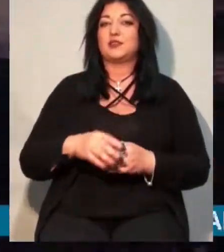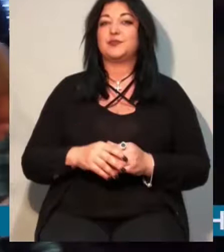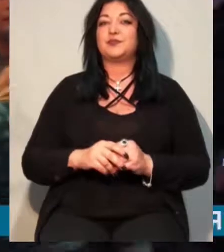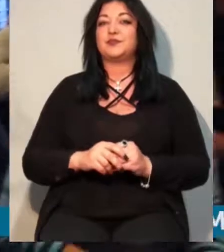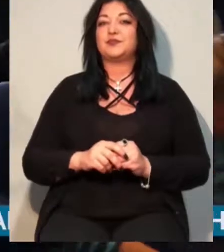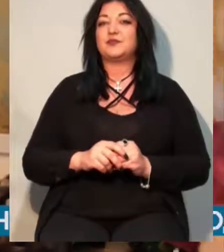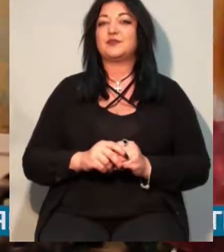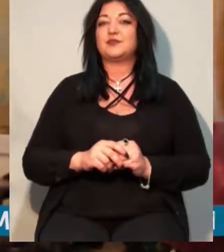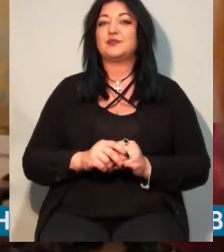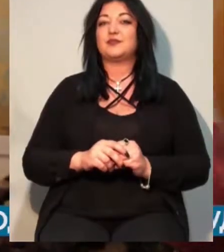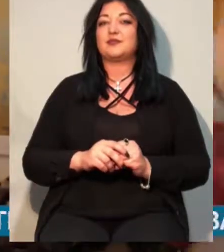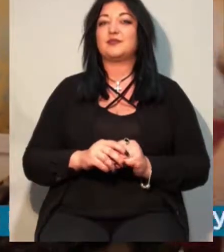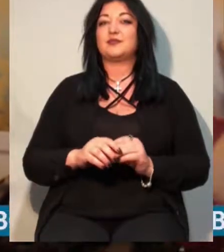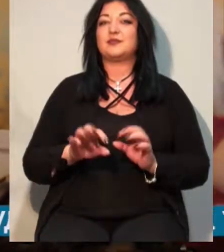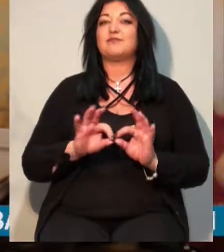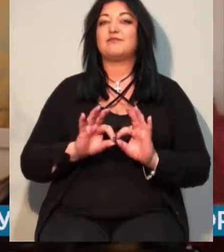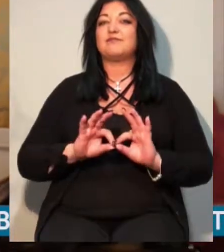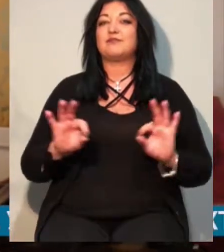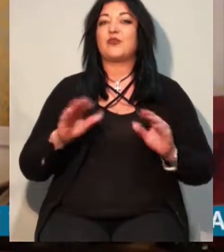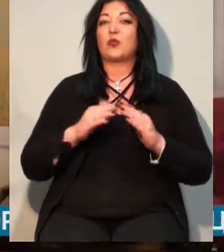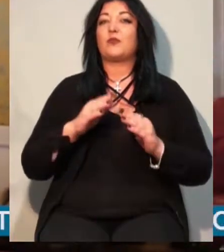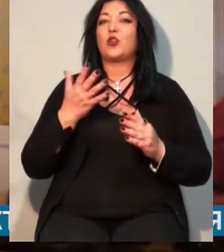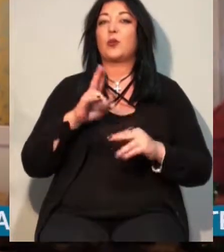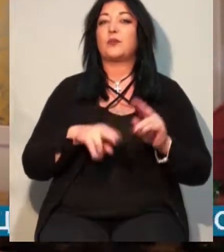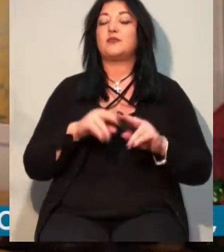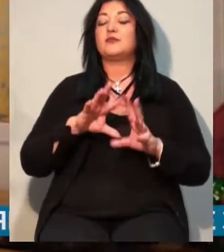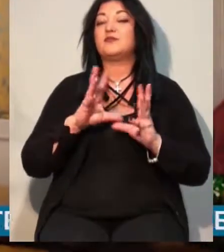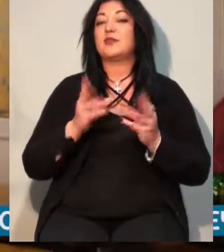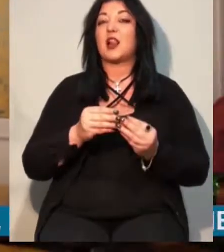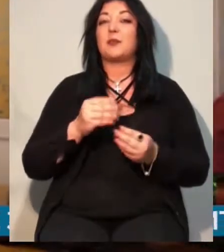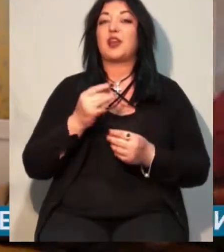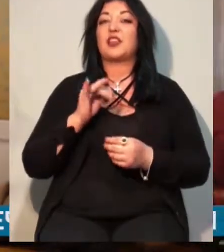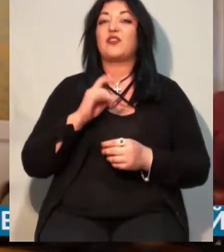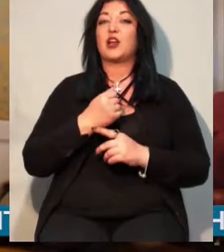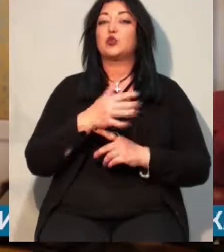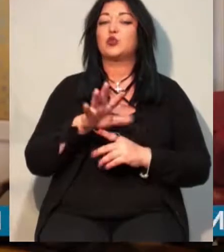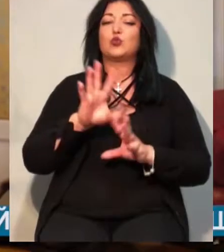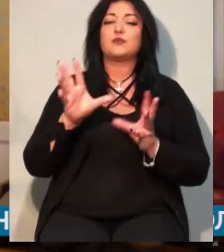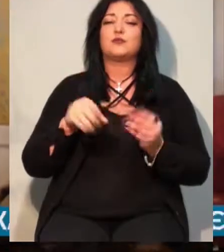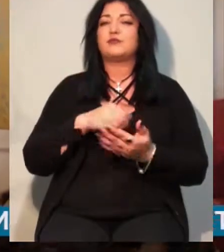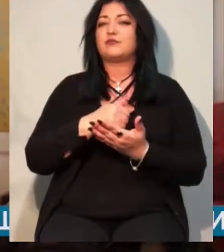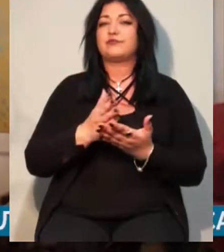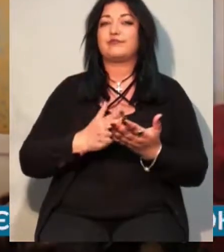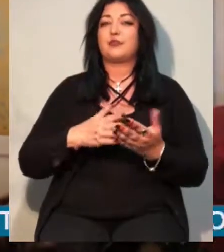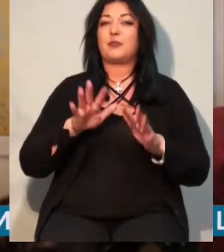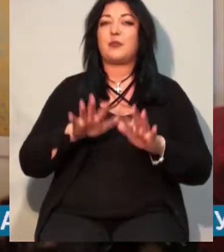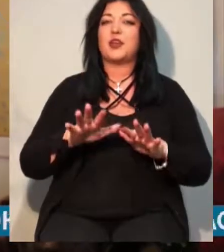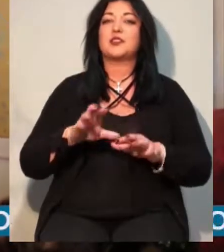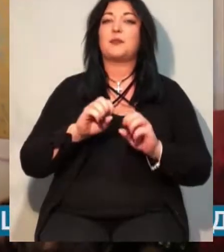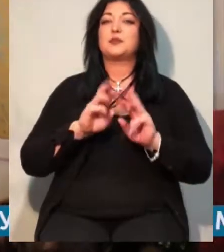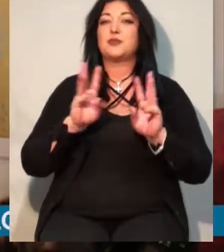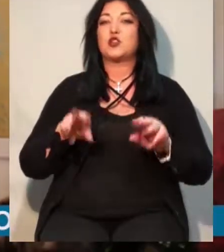Він просто прекрасний в тому, в якому построєно. Вся інфраструктура є. Це ухожене місце, це об'єднані дитинськими площадками.